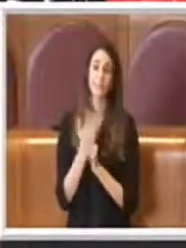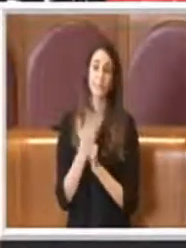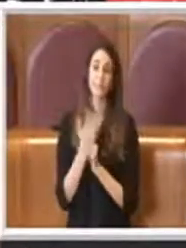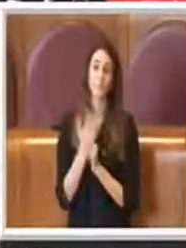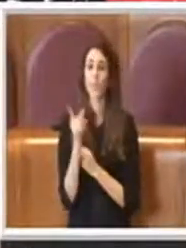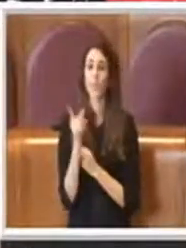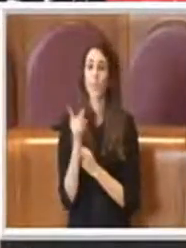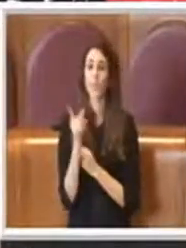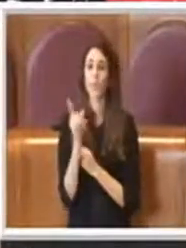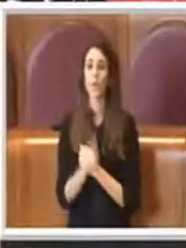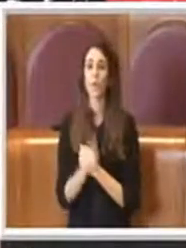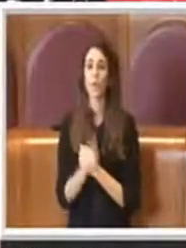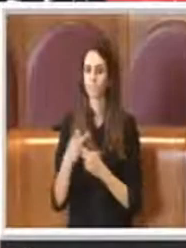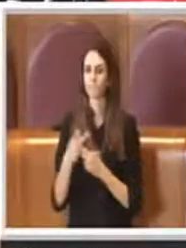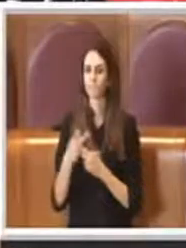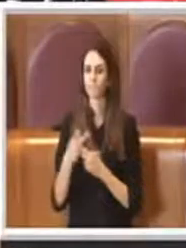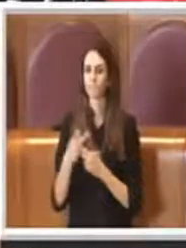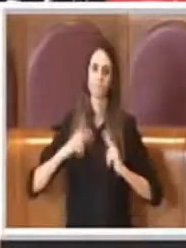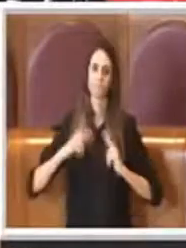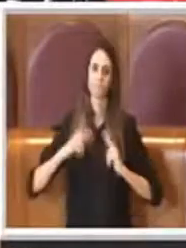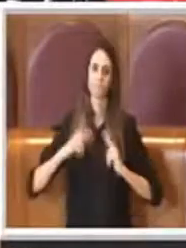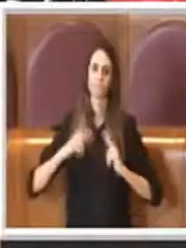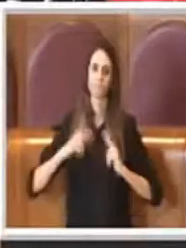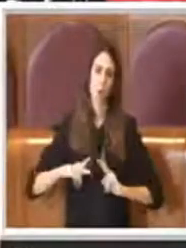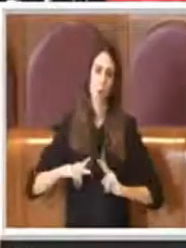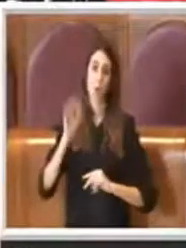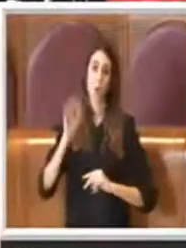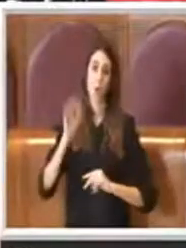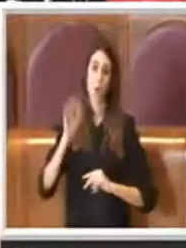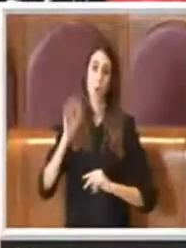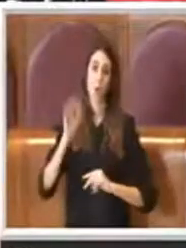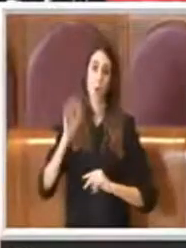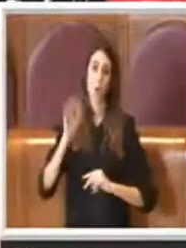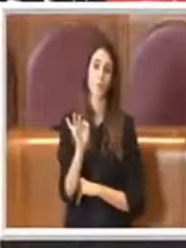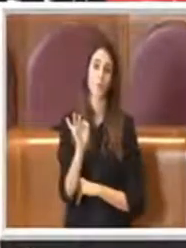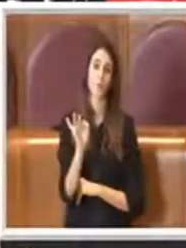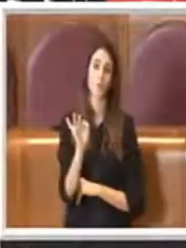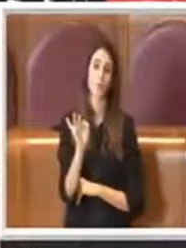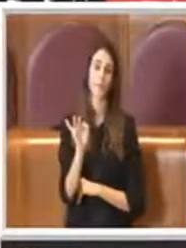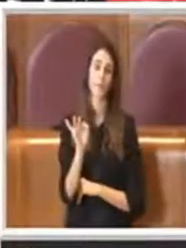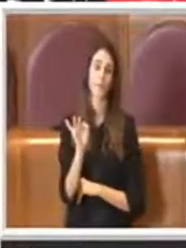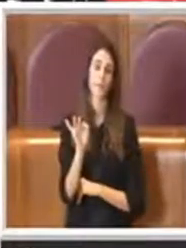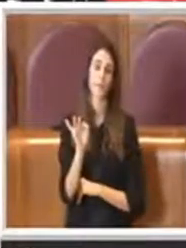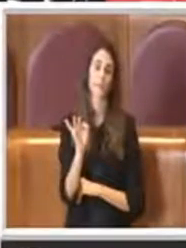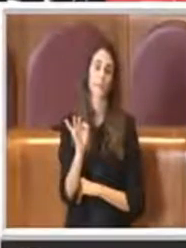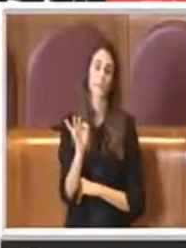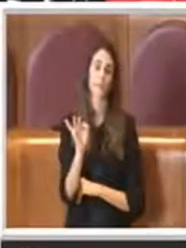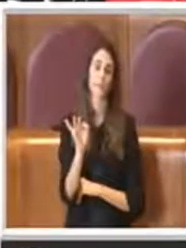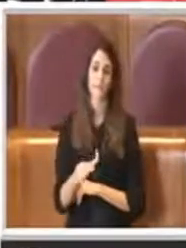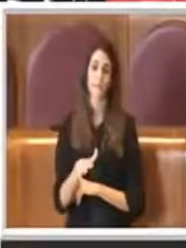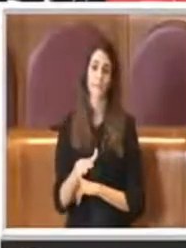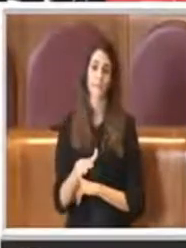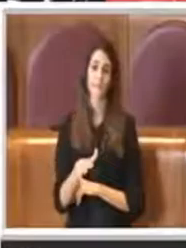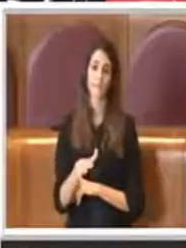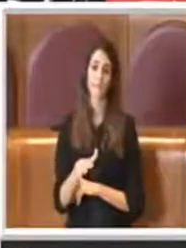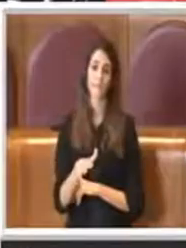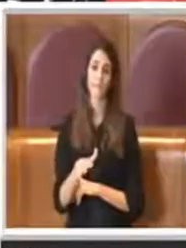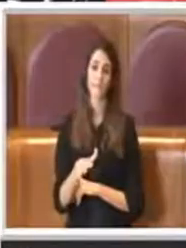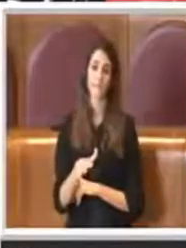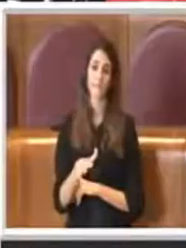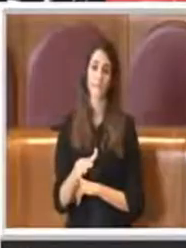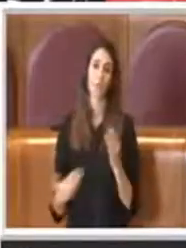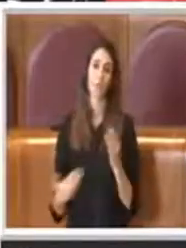volevo anche rassicurare che anche su questo fronte a breve avremo delle notizie.